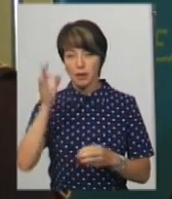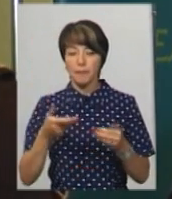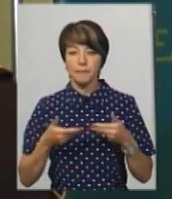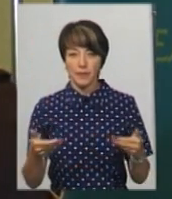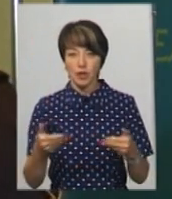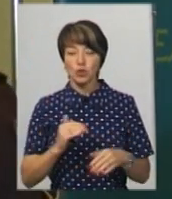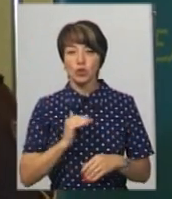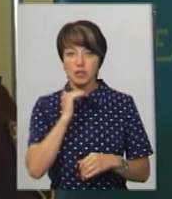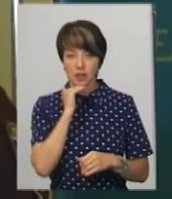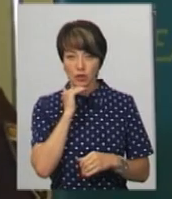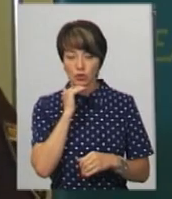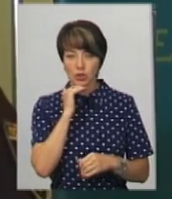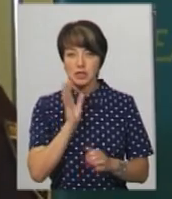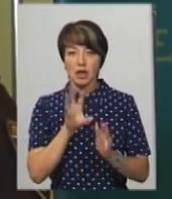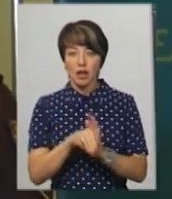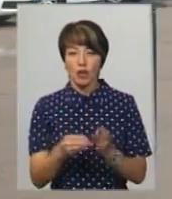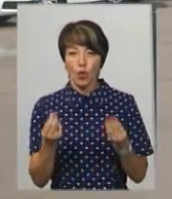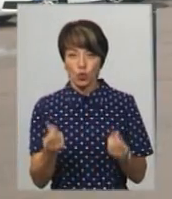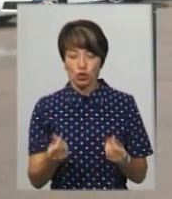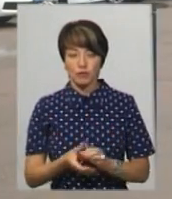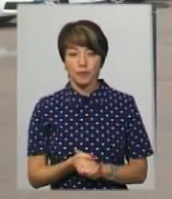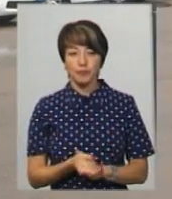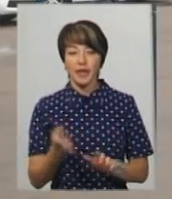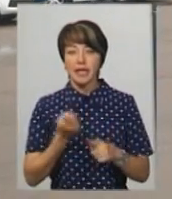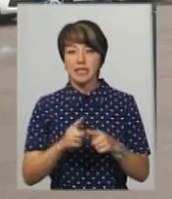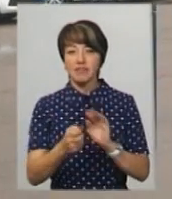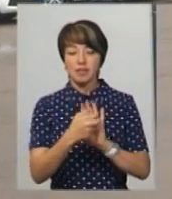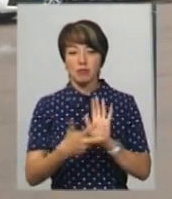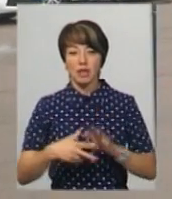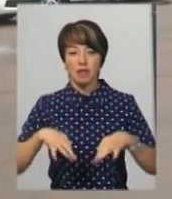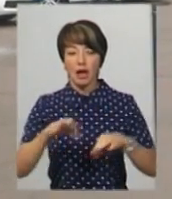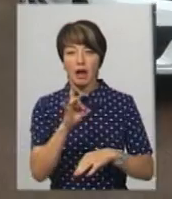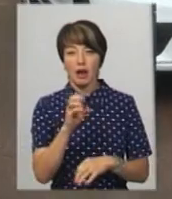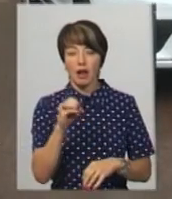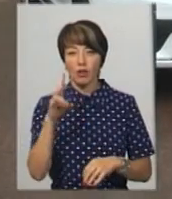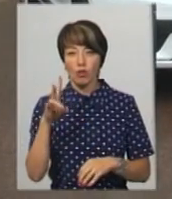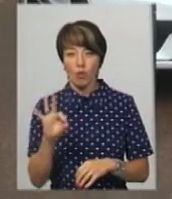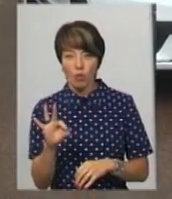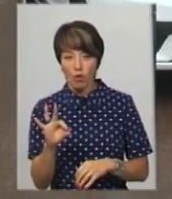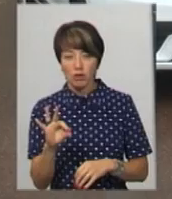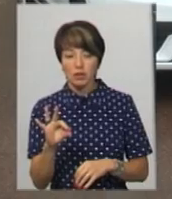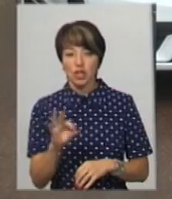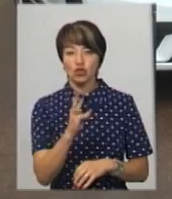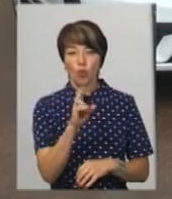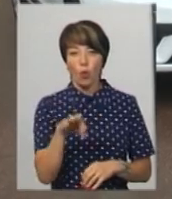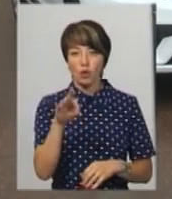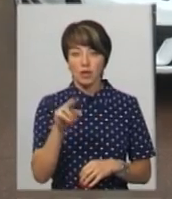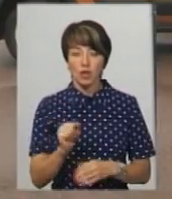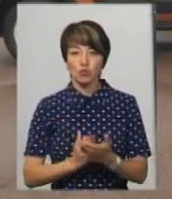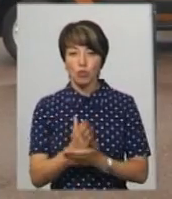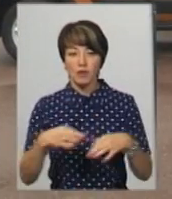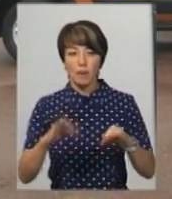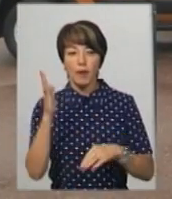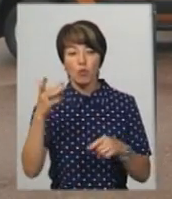достатньо заклали коштів. Ці 18 автівок – Рено Дастер, Рено Логан та Шкода Октавія – службовий транспорт